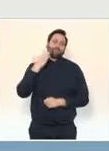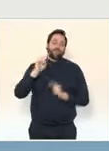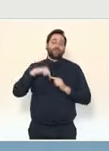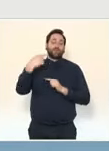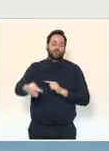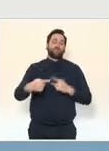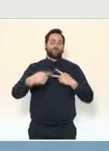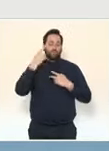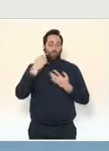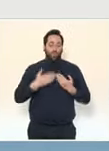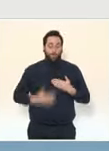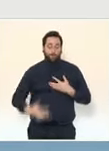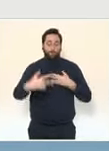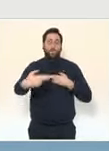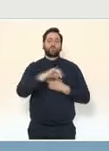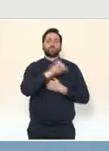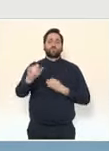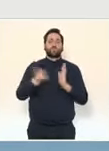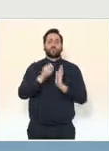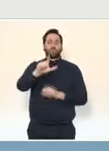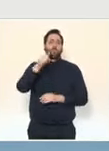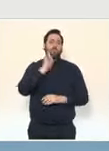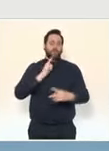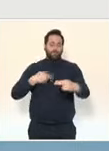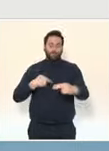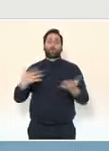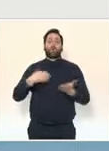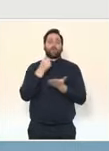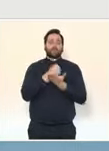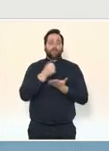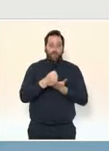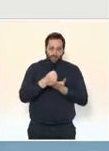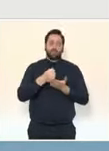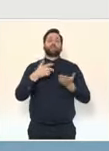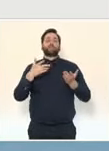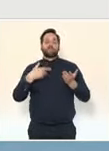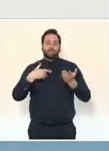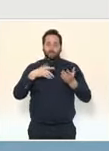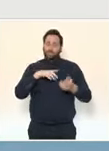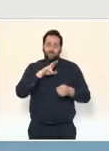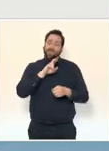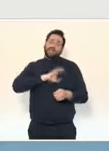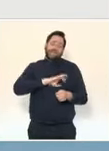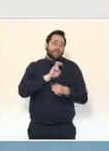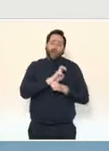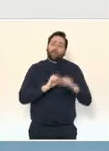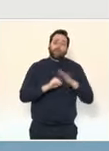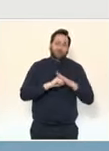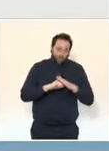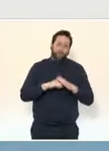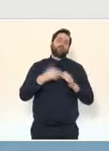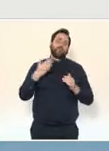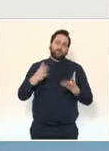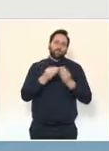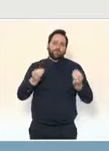reportés chaque fois que possible et souvent remplacés quand c'était possible par des examens à distance. Au-delà de cette période, nous